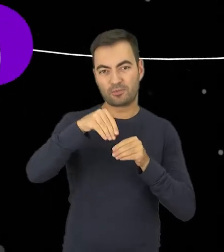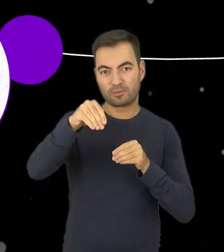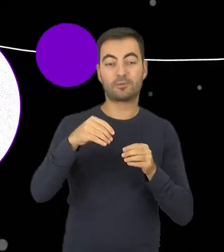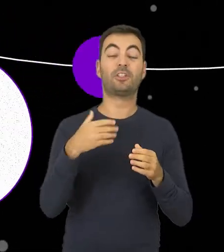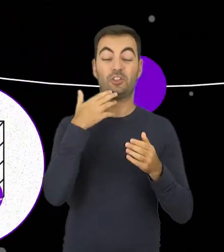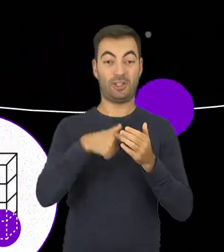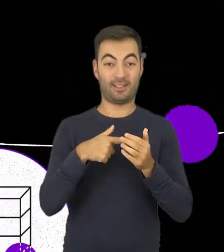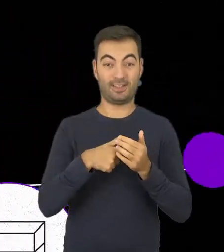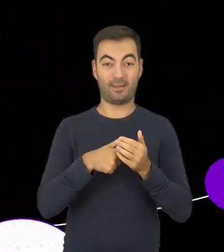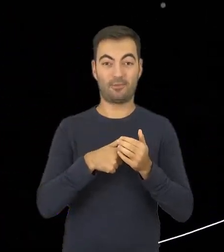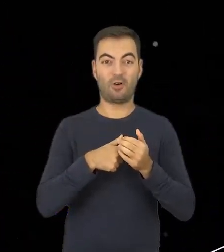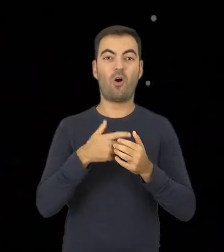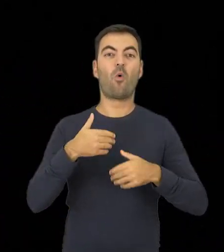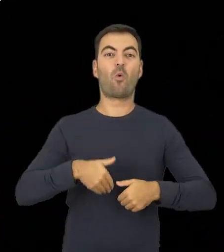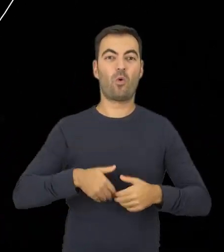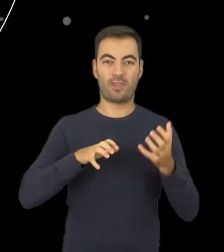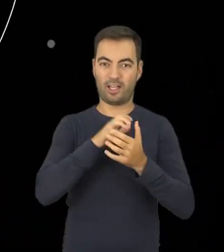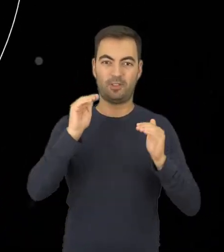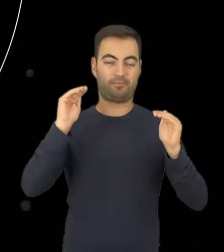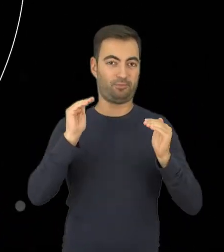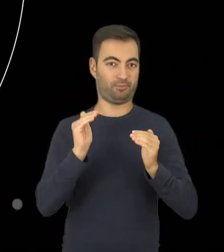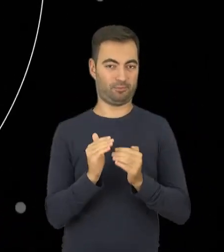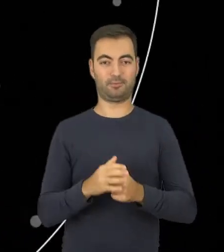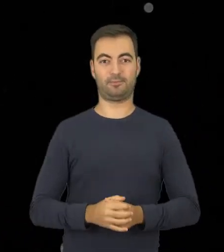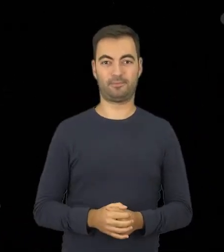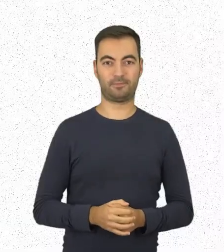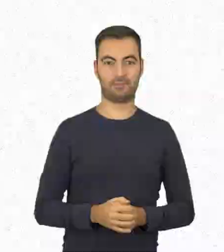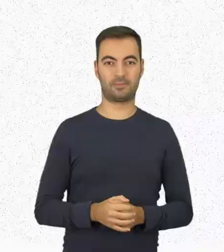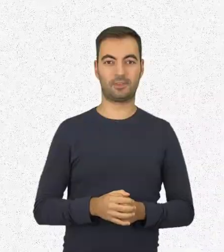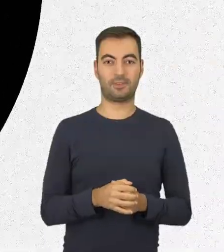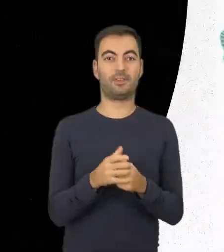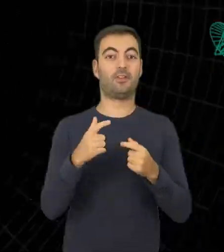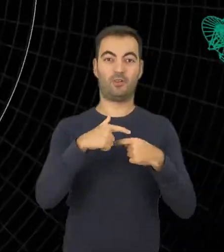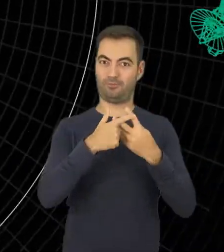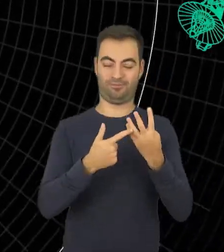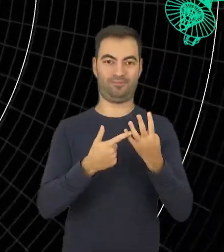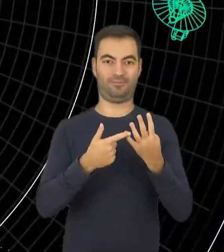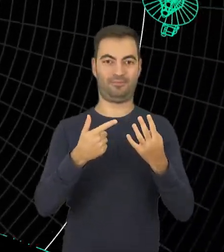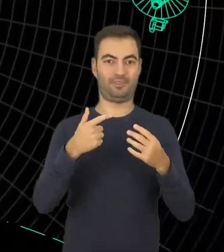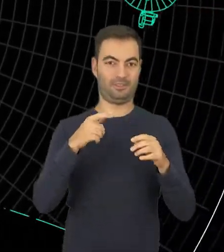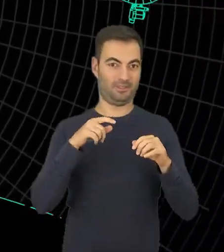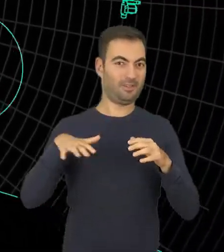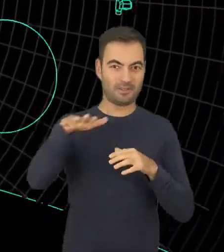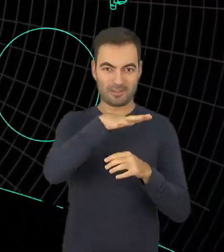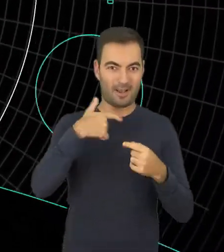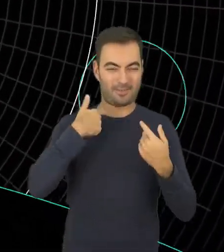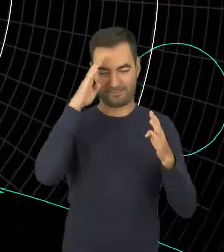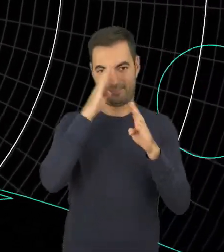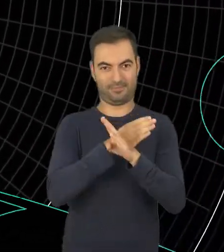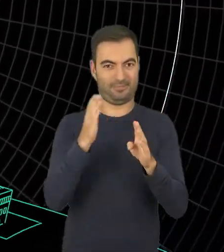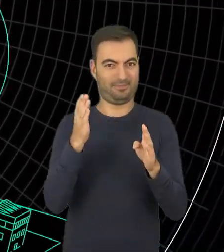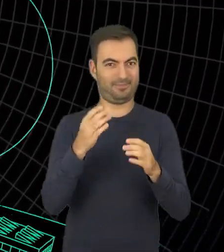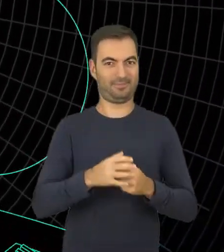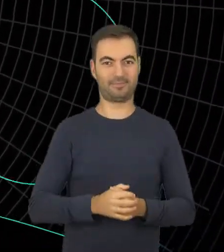walki z głodem w najbiedniejszych obszarach świata. Wszystko to dzieje się wokół nas, choć często nie zdajemy sobie z tego